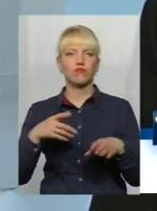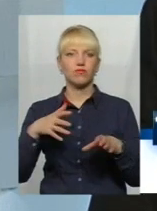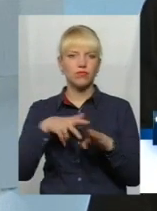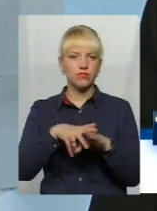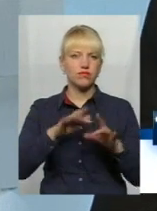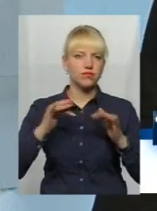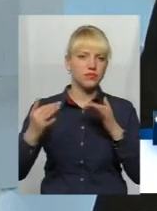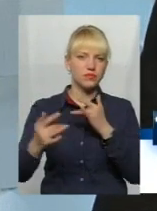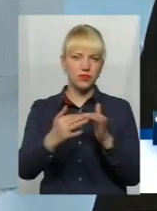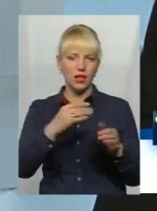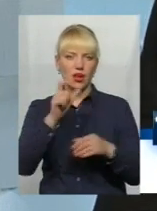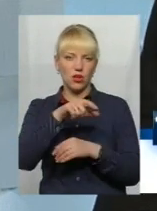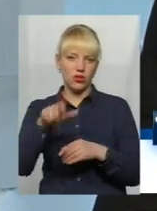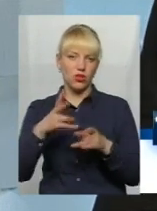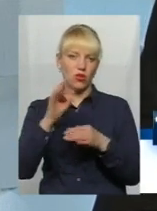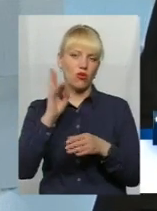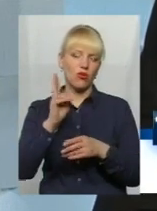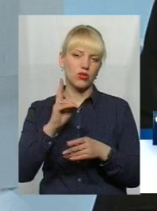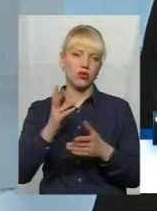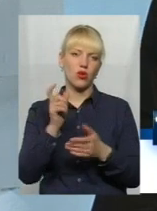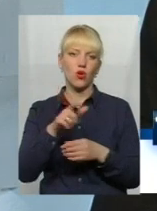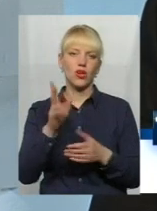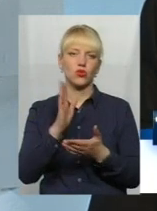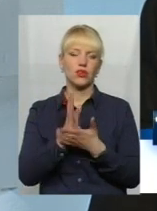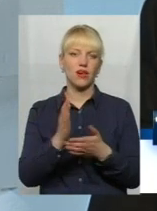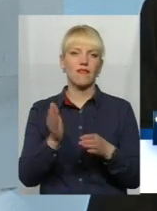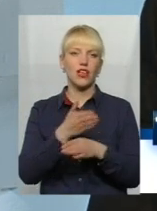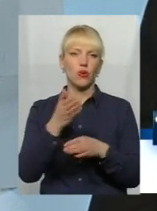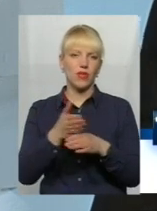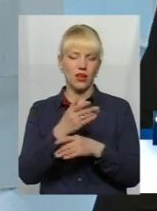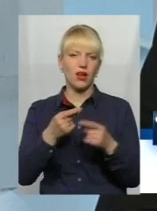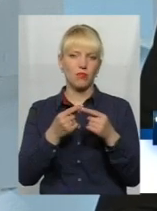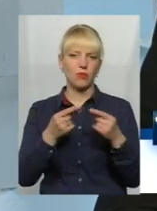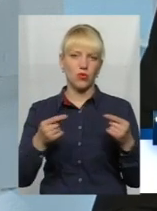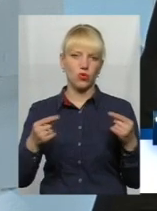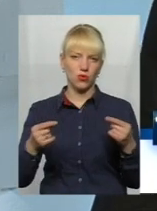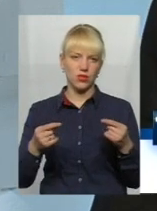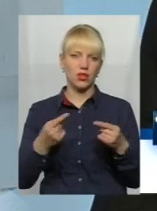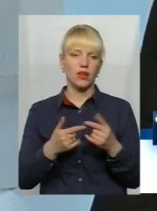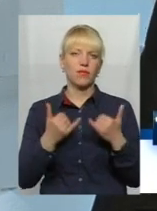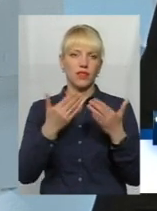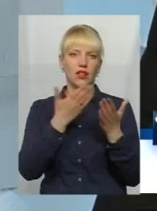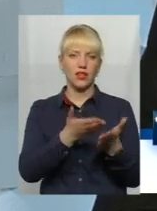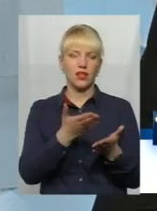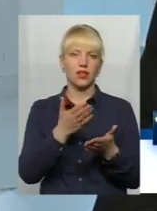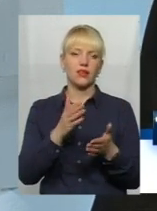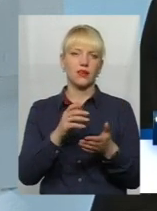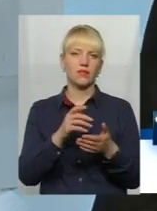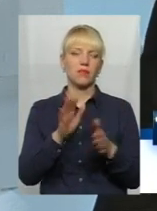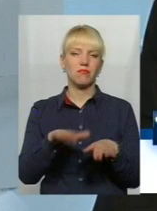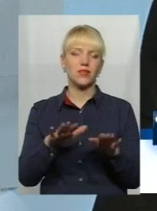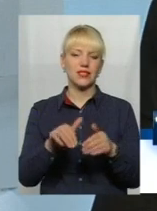але все одно для тих людей, які є виробниками продукції, безпосередньо, сільгоспвиробники, там для них місця даються